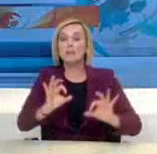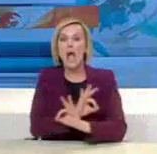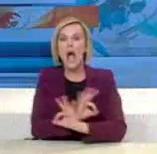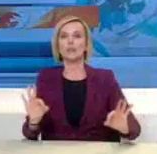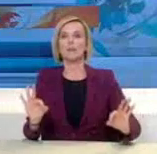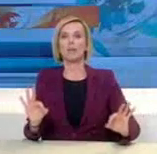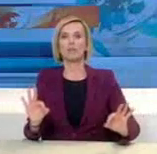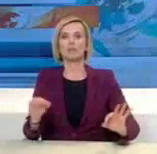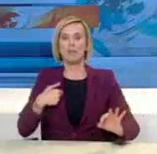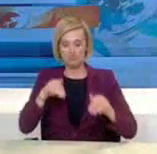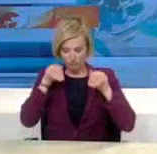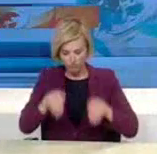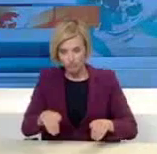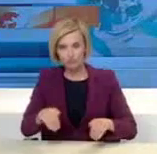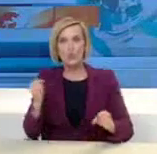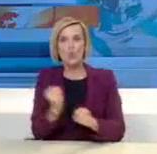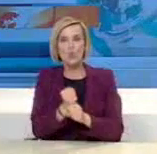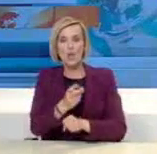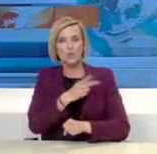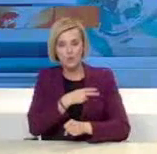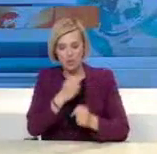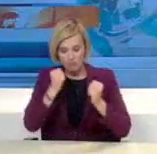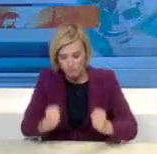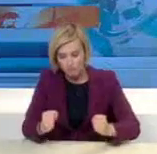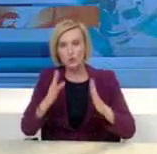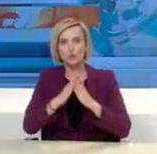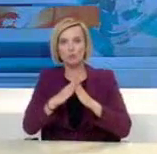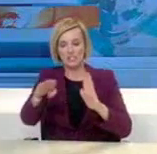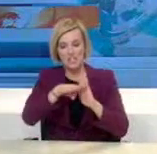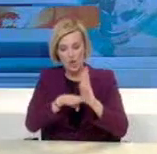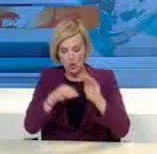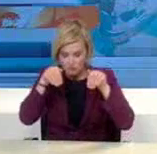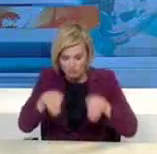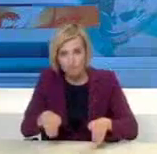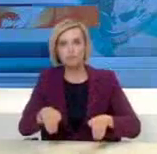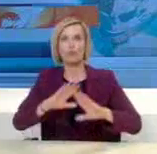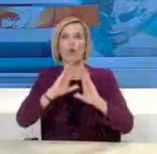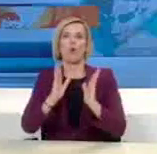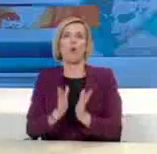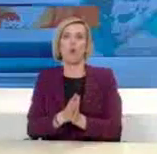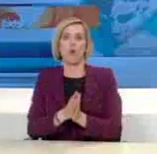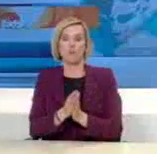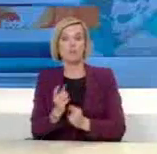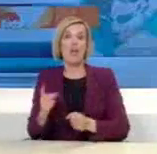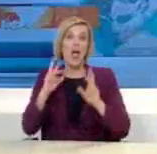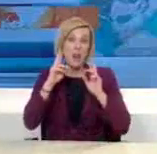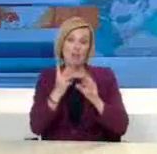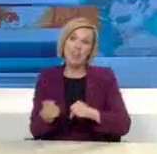το καθήκον μας και να κάνουμε τη δουλειά μας, ώστε να είμαστε σε θέση να χτίσουμε ενς μαζί ένα αύριο με ελπίδα και εμπιστοσύνη.